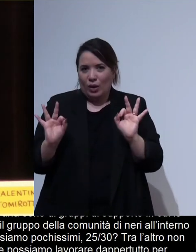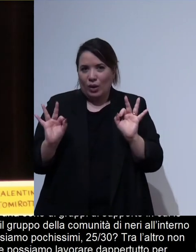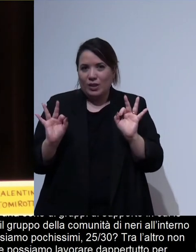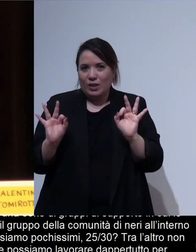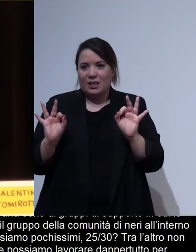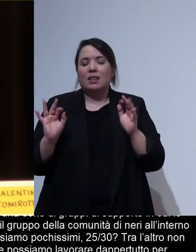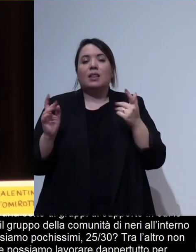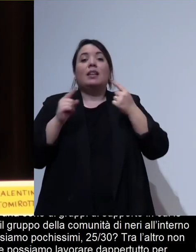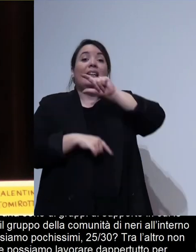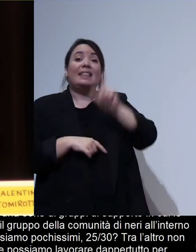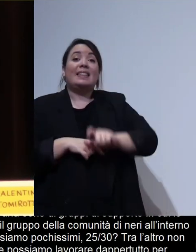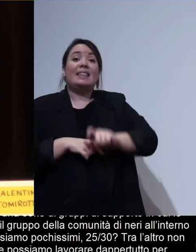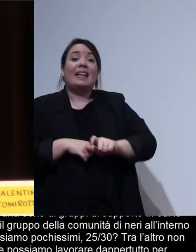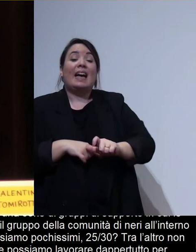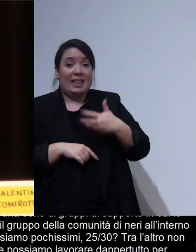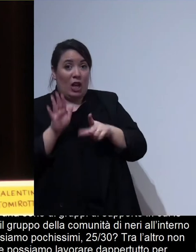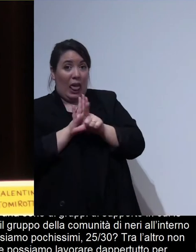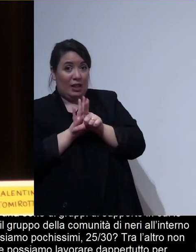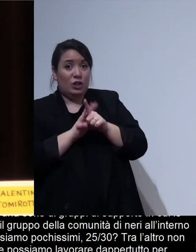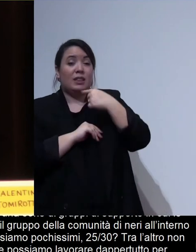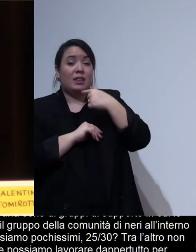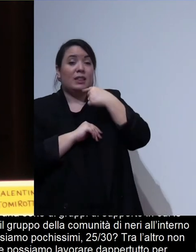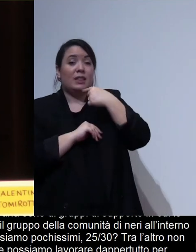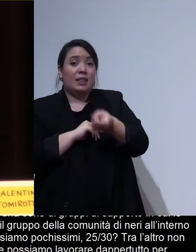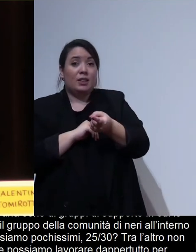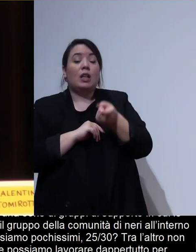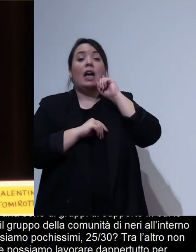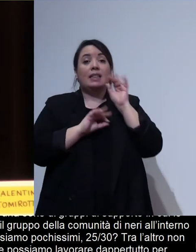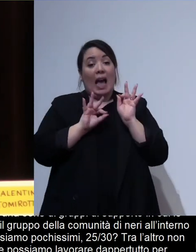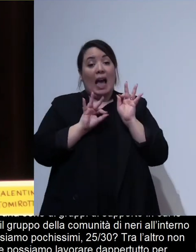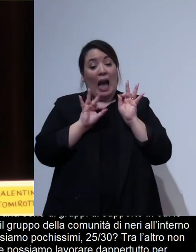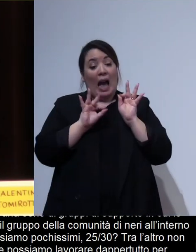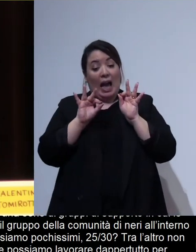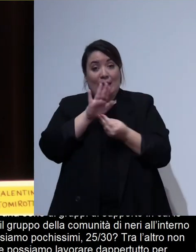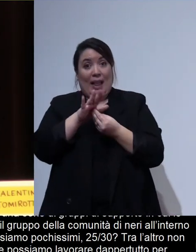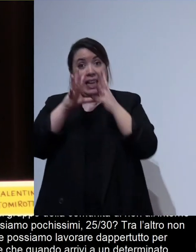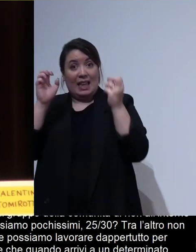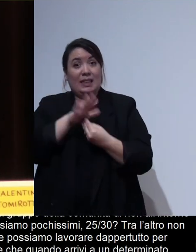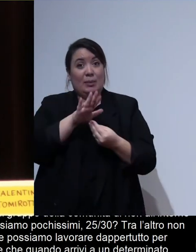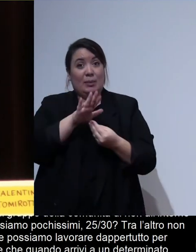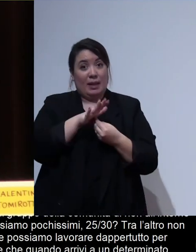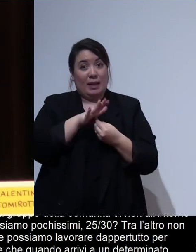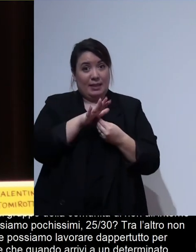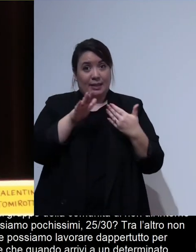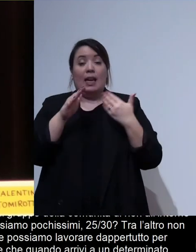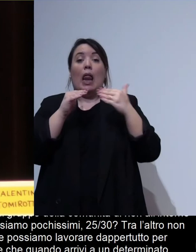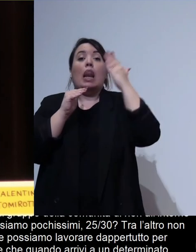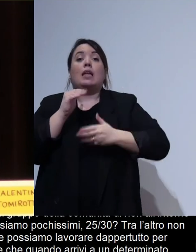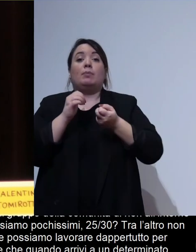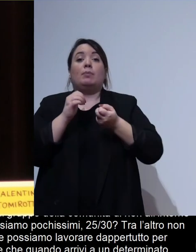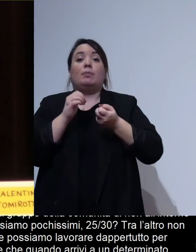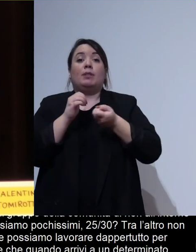in Italia c'è una legge che dice che quando arriva un determinato numero di dipendenti che non so quanto poi hai l